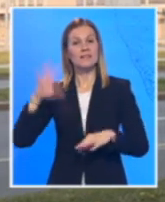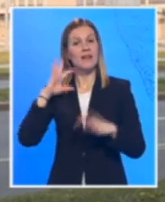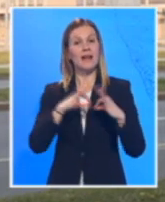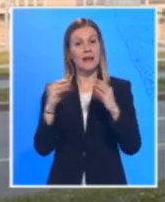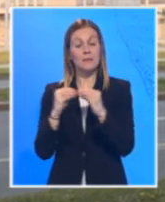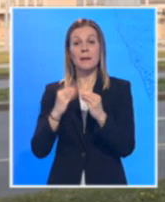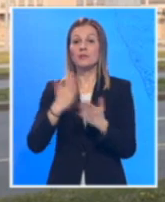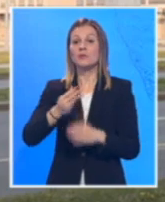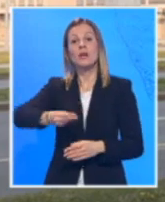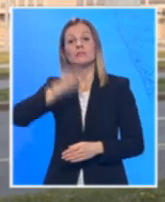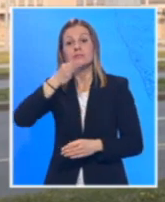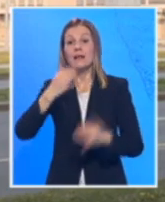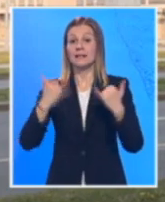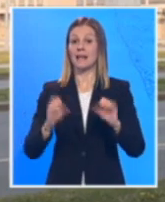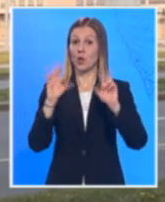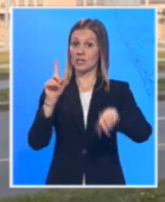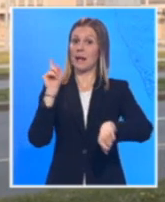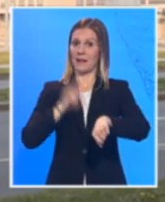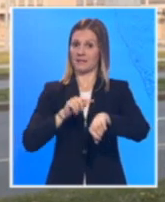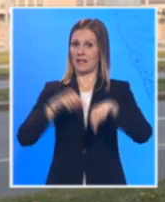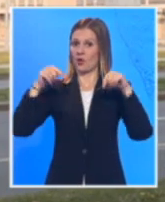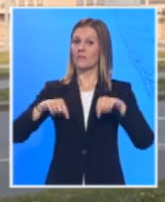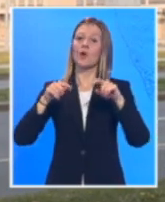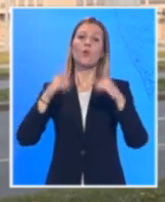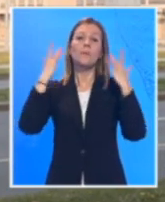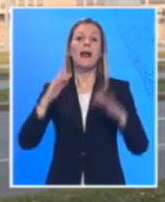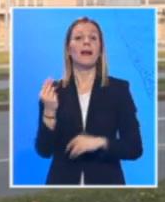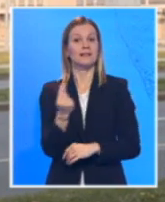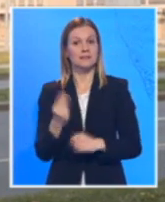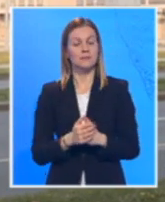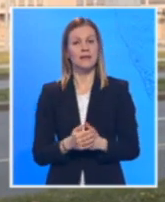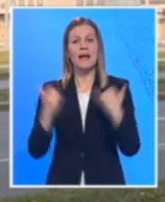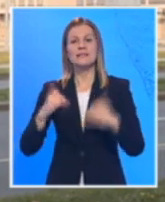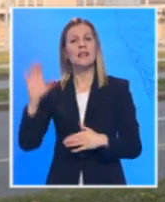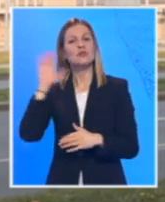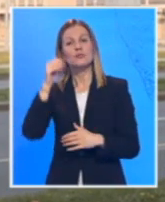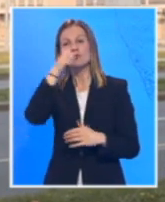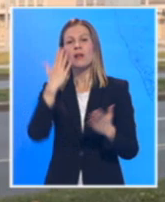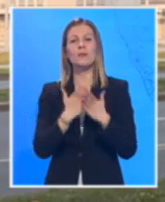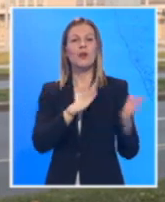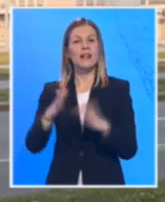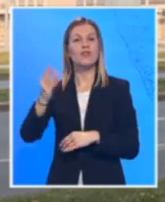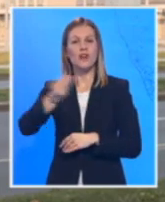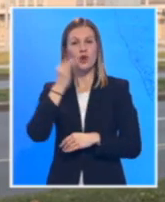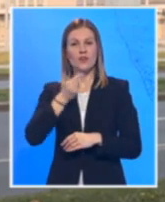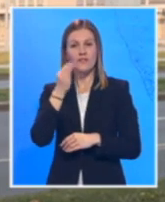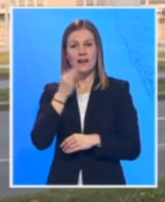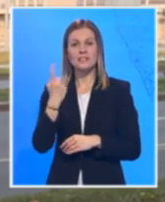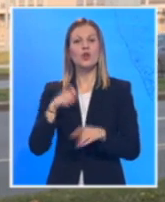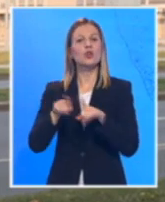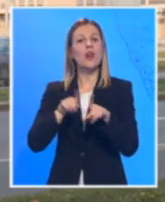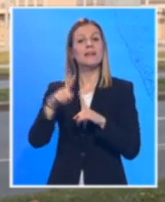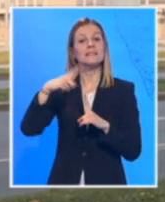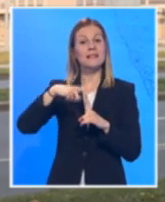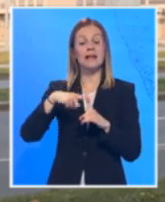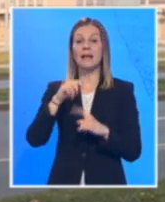obratit će se javnosti danas u 18.00 ovde u Palati Srbija. Da čujemo sada detalje sa redovne konferencije koje nam donosi koleginica Tanja